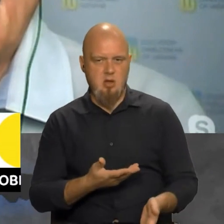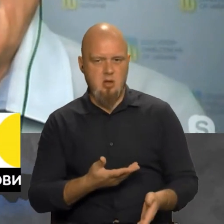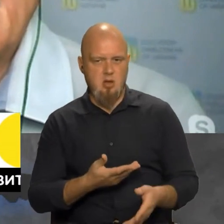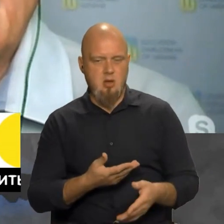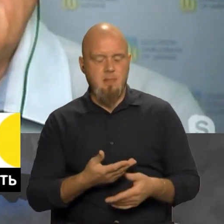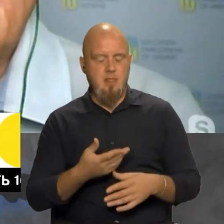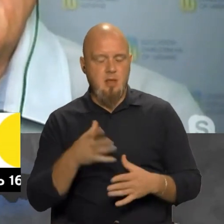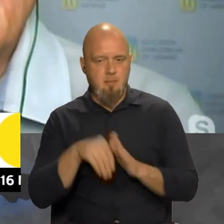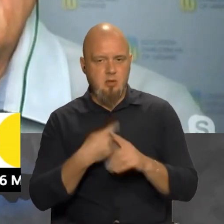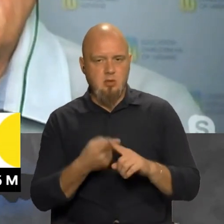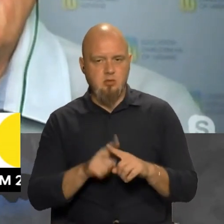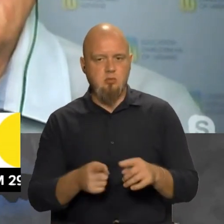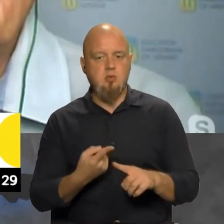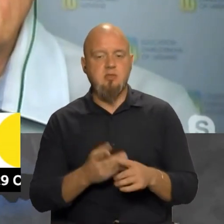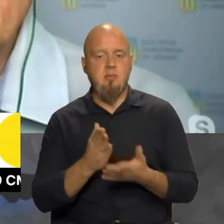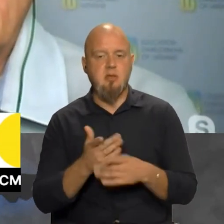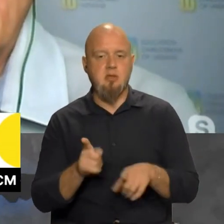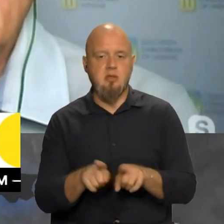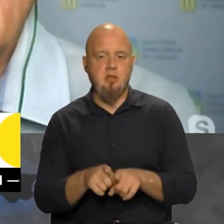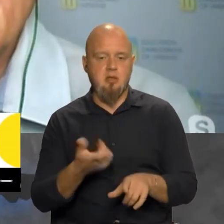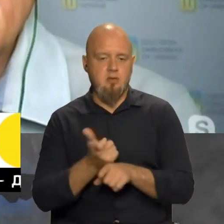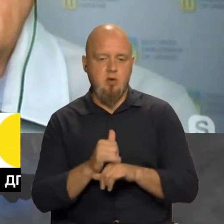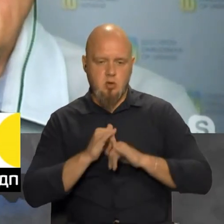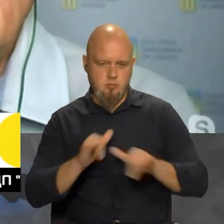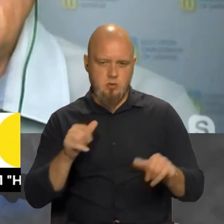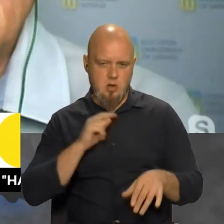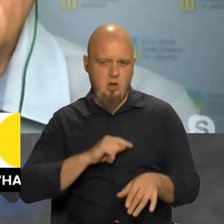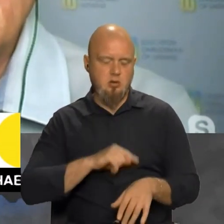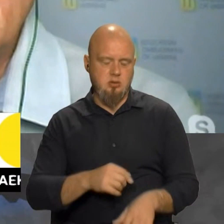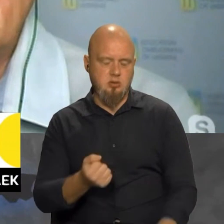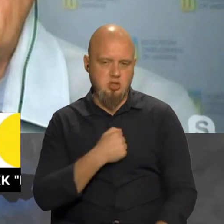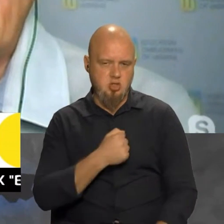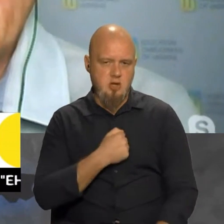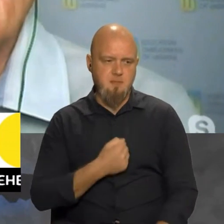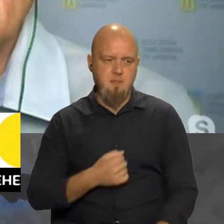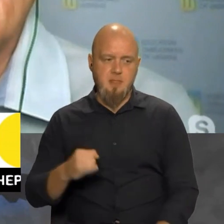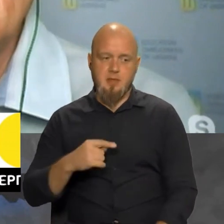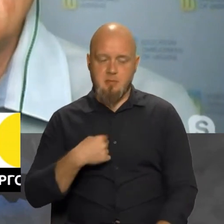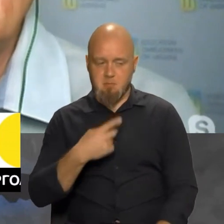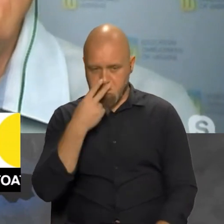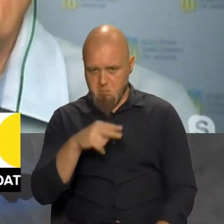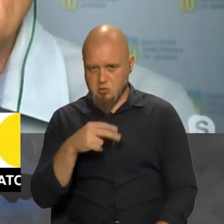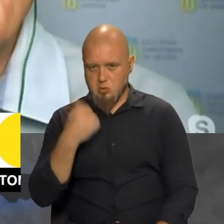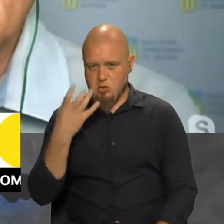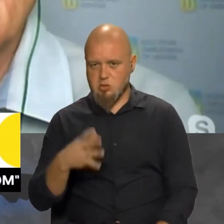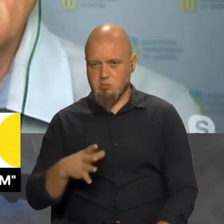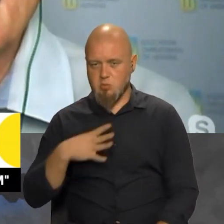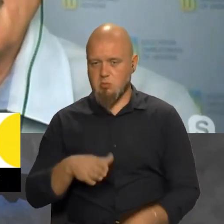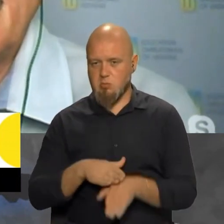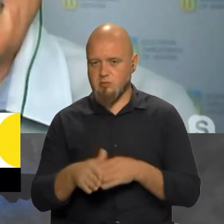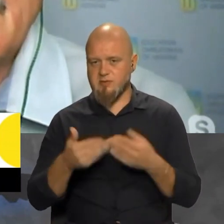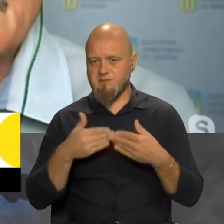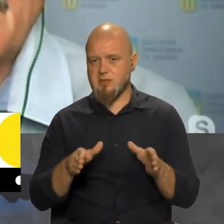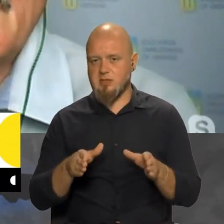Причому це має такий доволі розповсюджений характер, на жаль. І ми бачили, коли ще були повністю